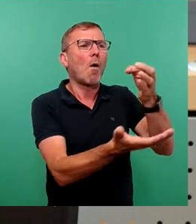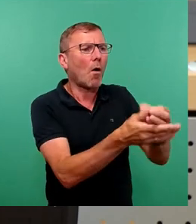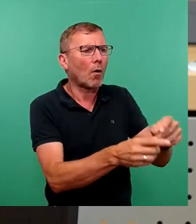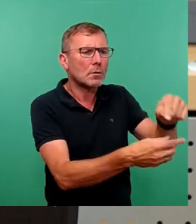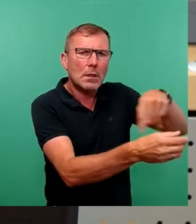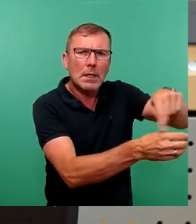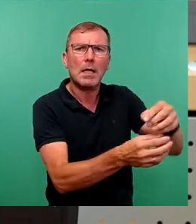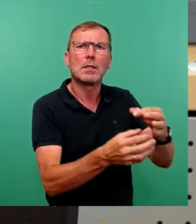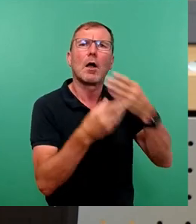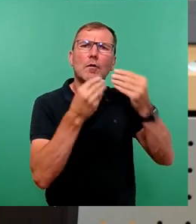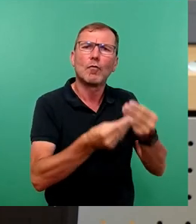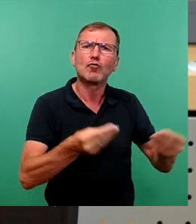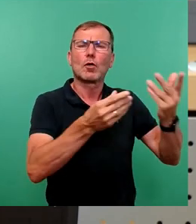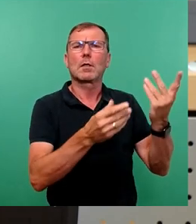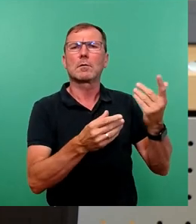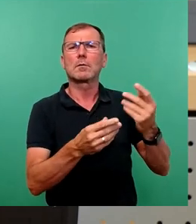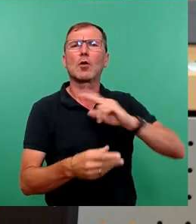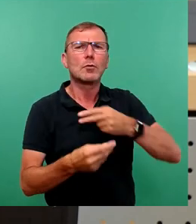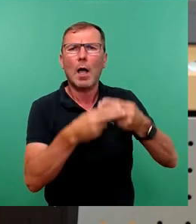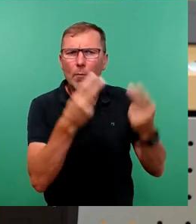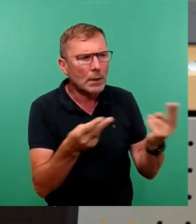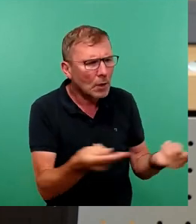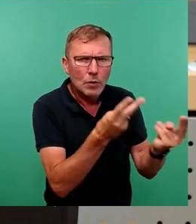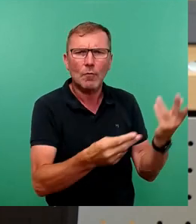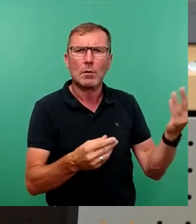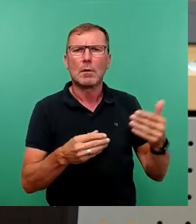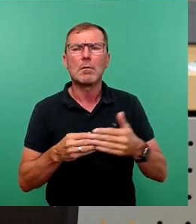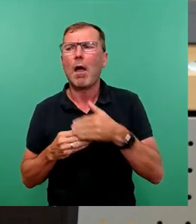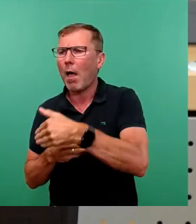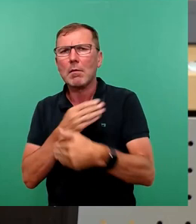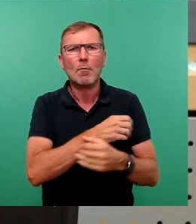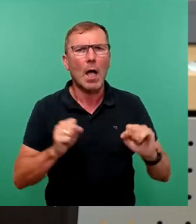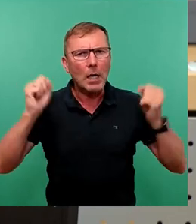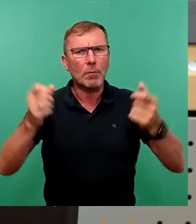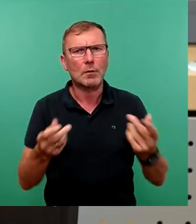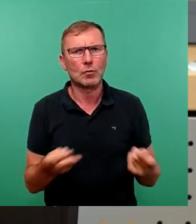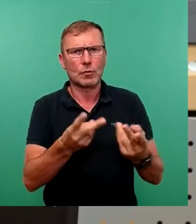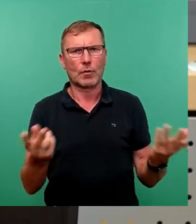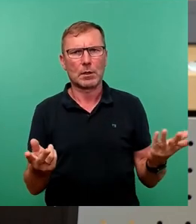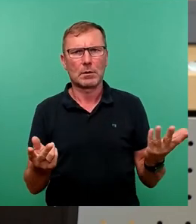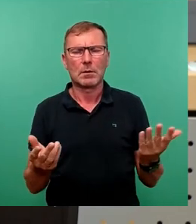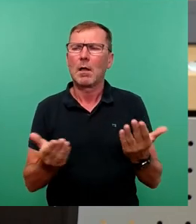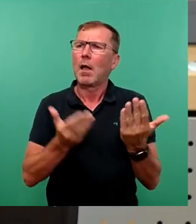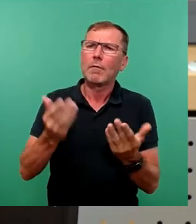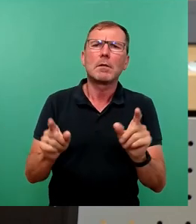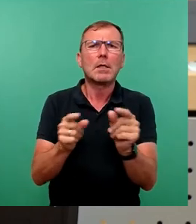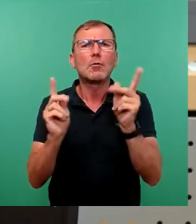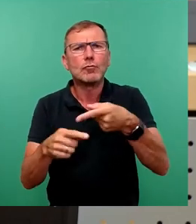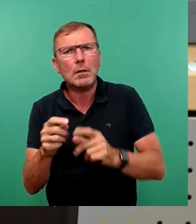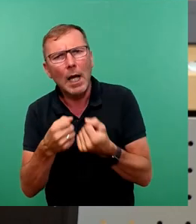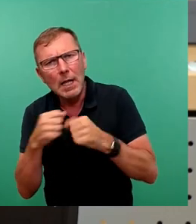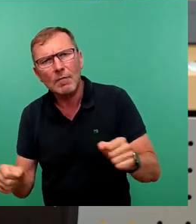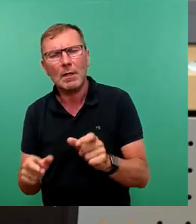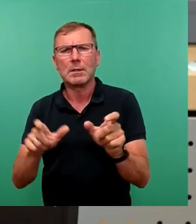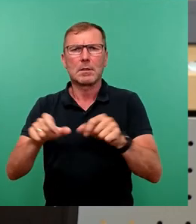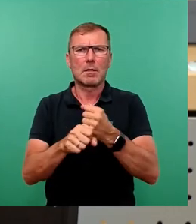um soziale Projekte zu fördern, um nachbarschaftliches Engagement zu fördern, eventuell auch kleine Stadtteilfeste, was wir heute auch